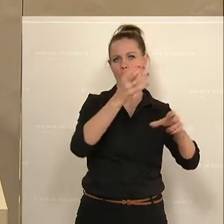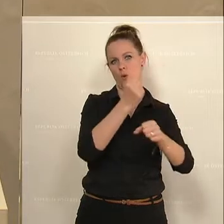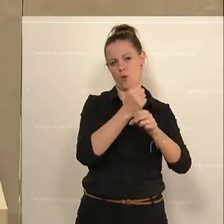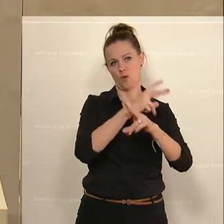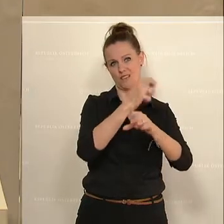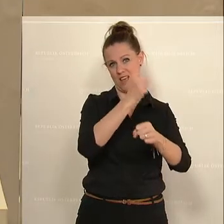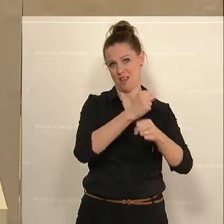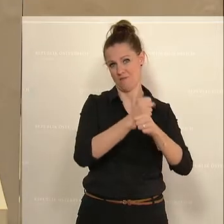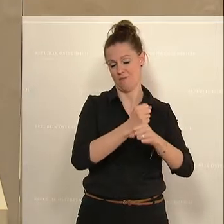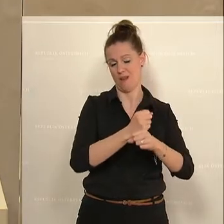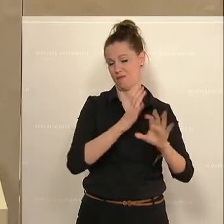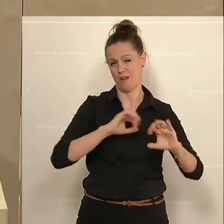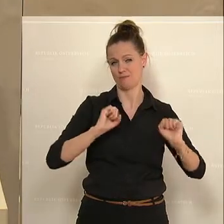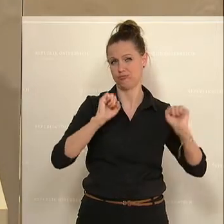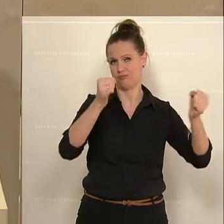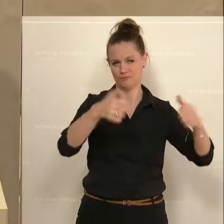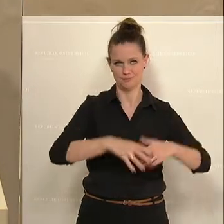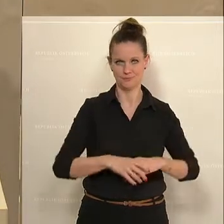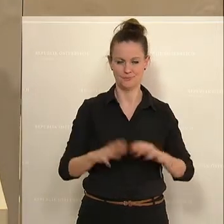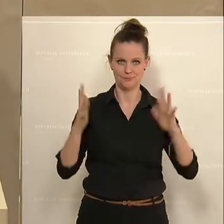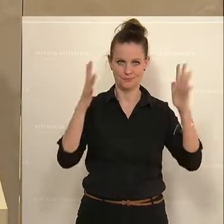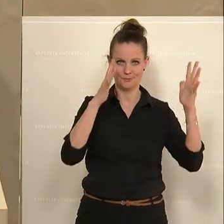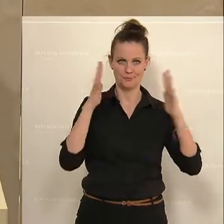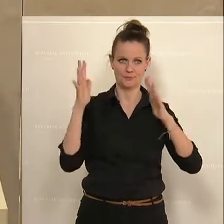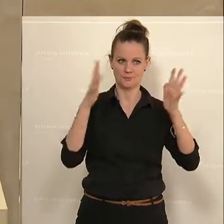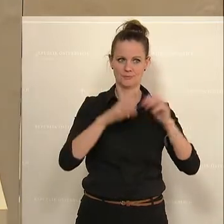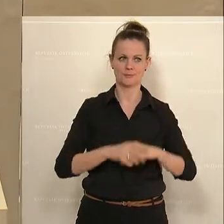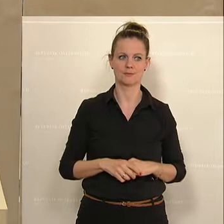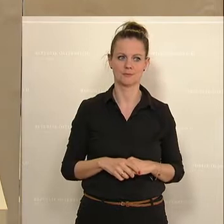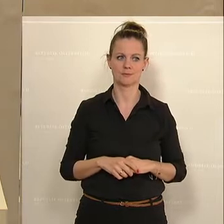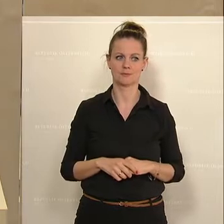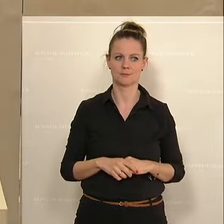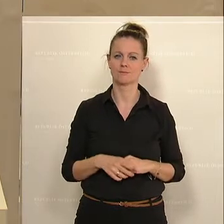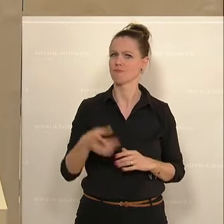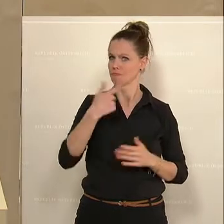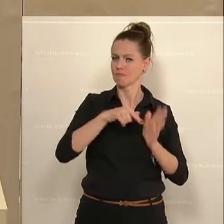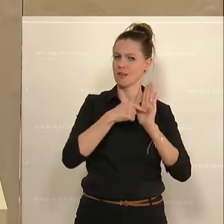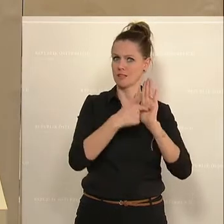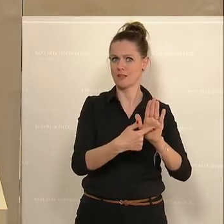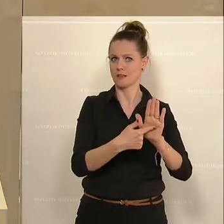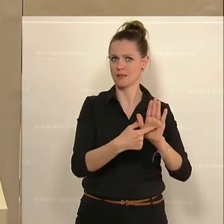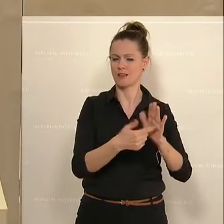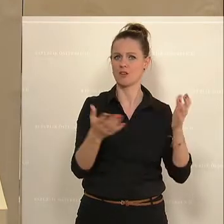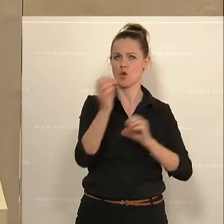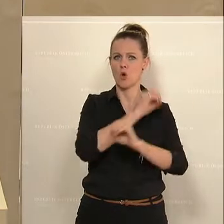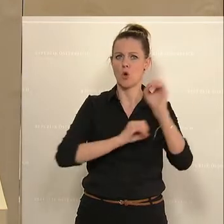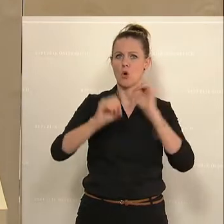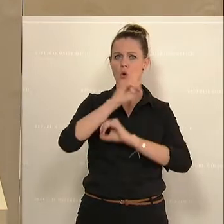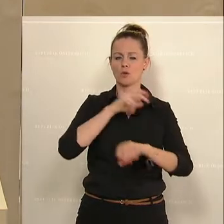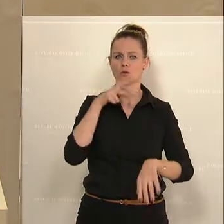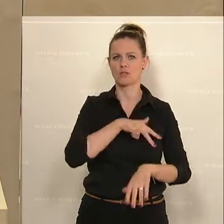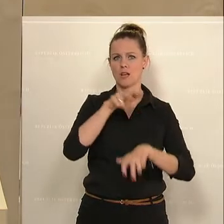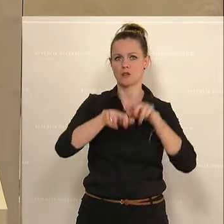zum Ausdruck gebracht, haben wir das mit der ökosozialen Steuerreform.